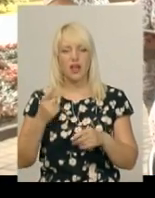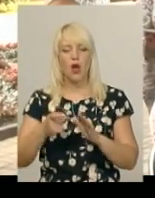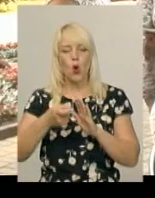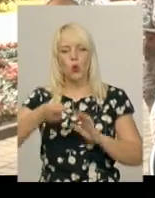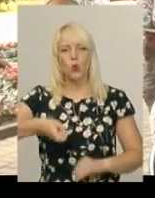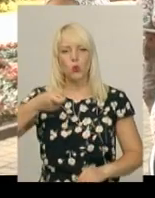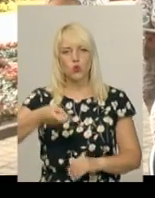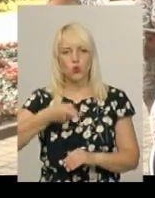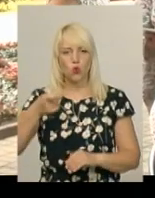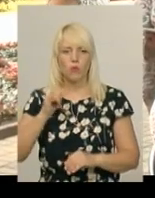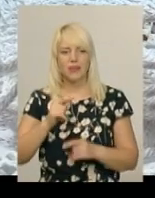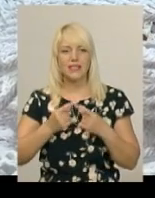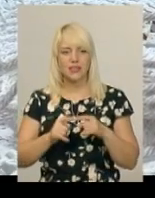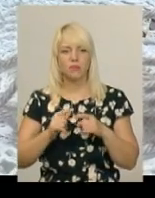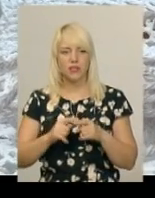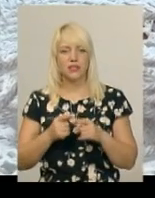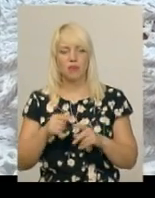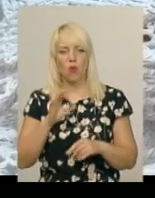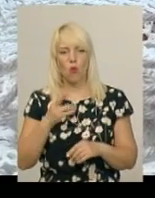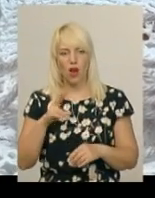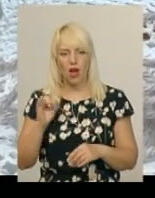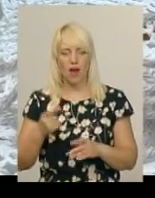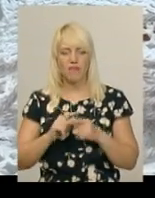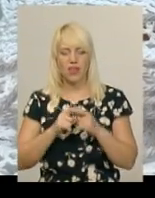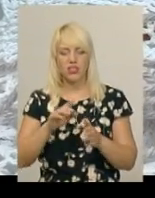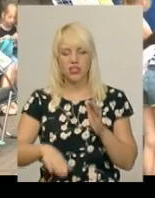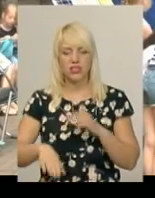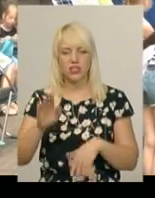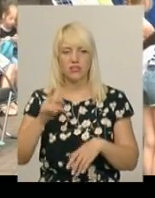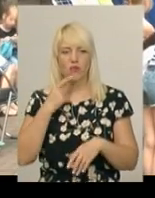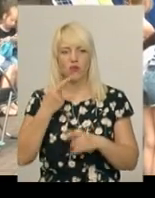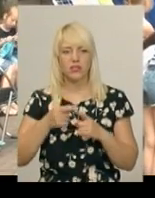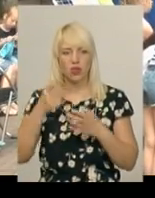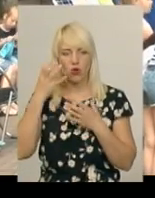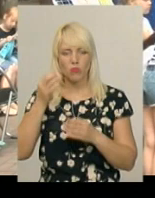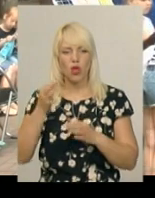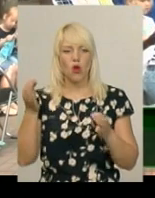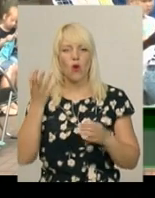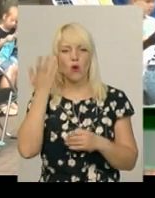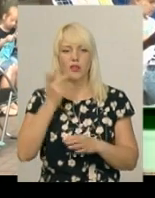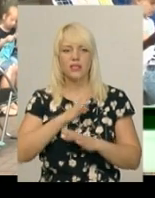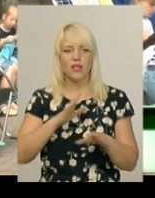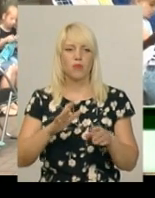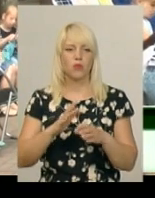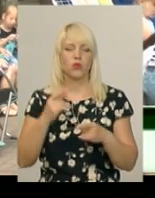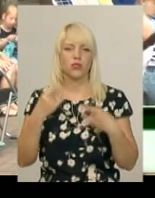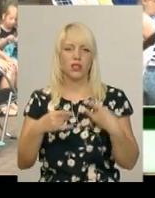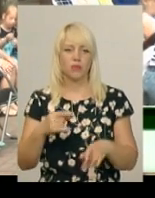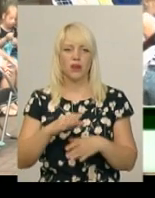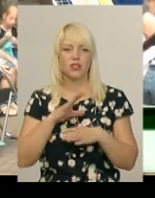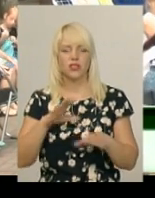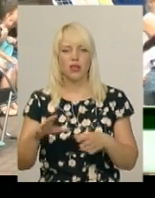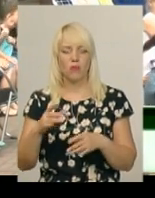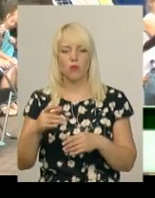Василюк – майстриня з Хмельницького. В'яже з дитинства і називає це своїм хобі. Колись не було телебачення, не було фейсбука, не було